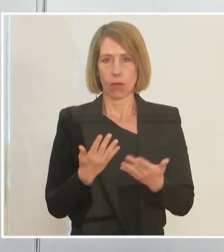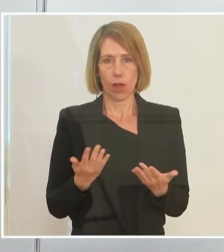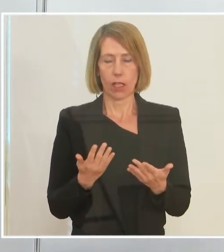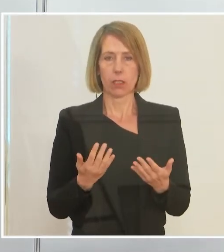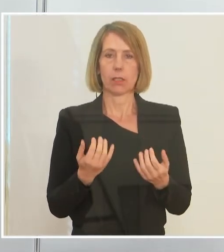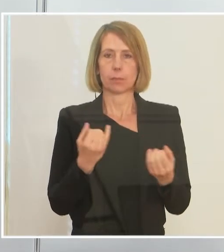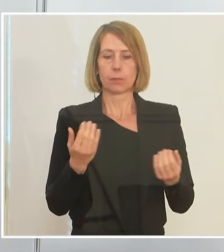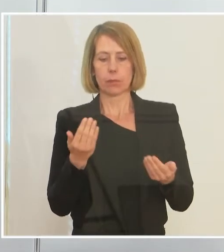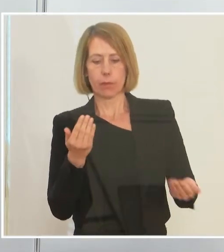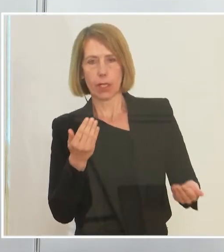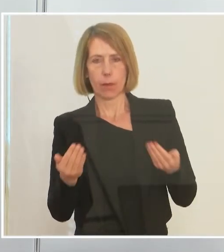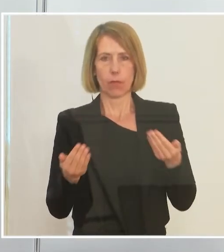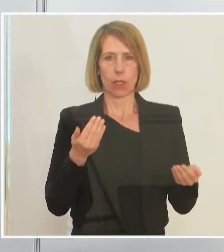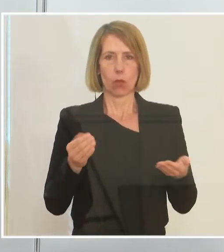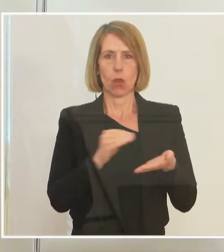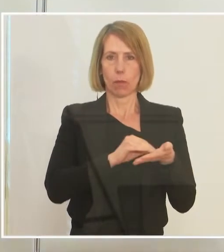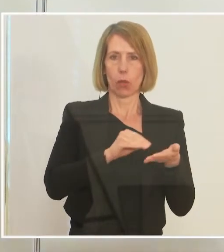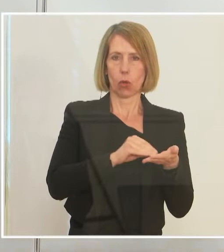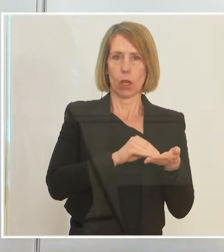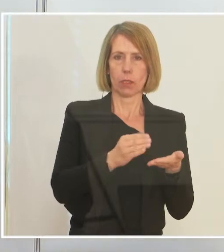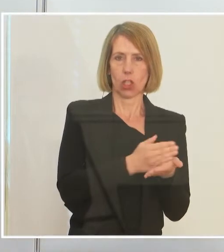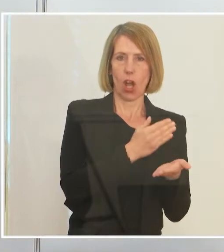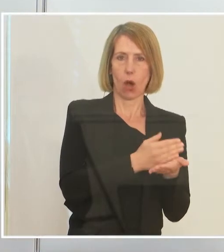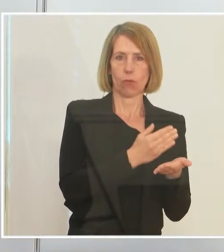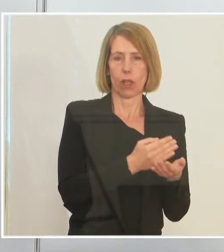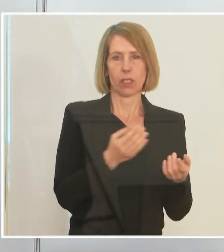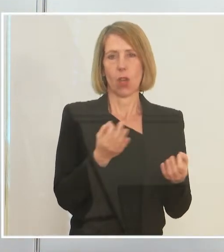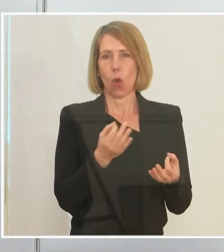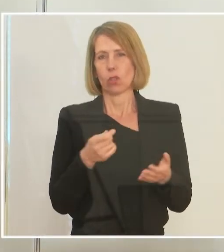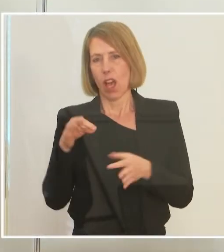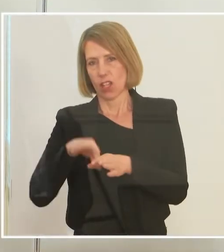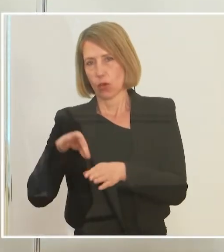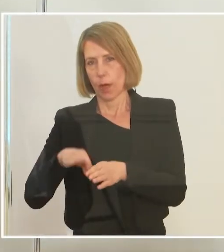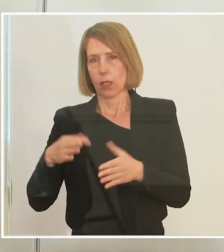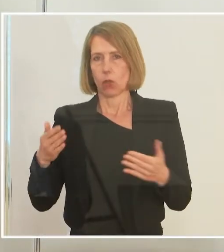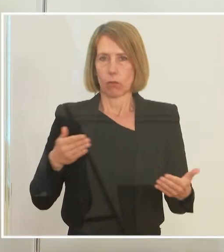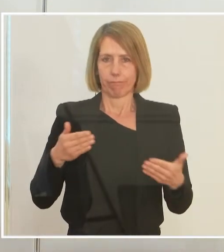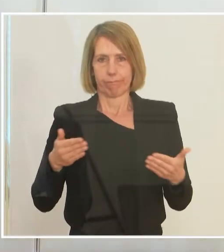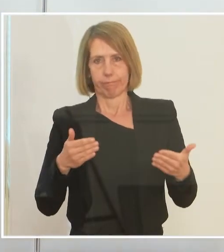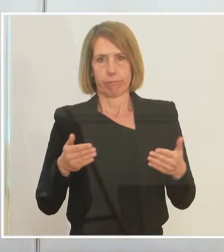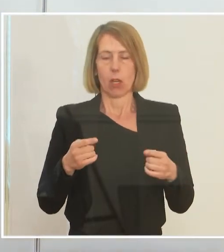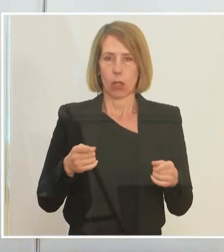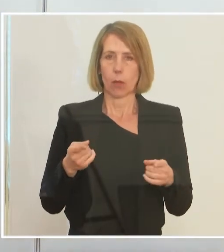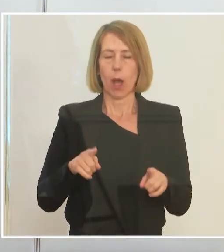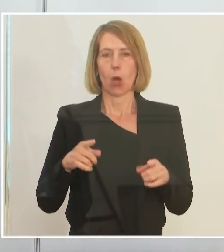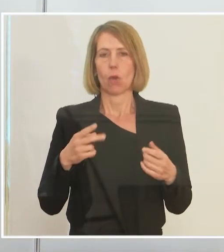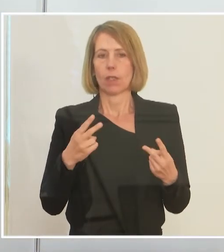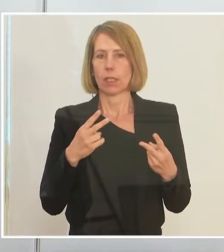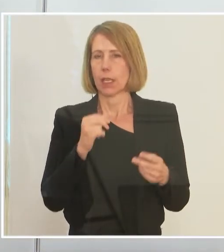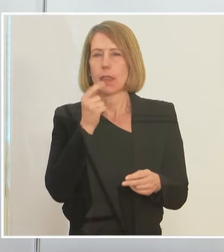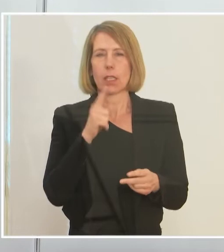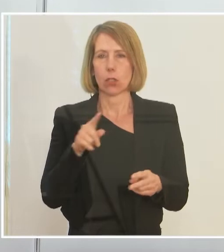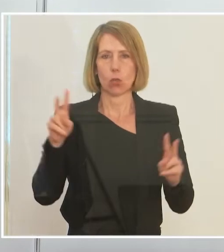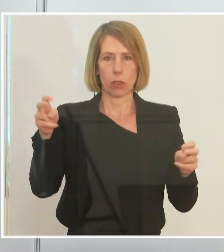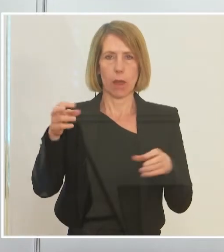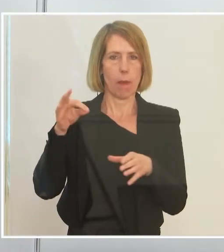eine Abwägung zwischen bürokratischem Aufwand und Einsparungen. Und es geht, meine Damen und Herren, nicht nur um Einsparungen, es